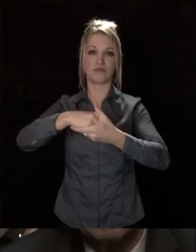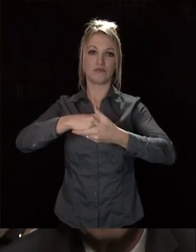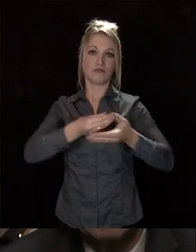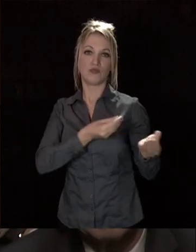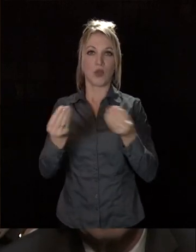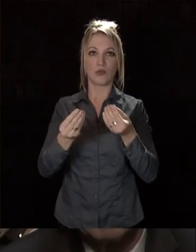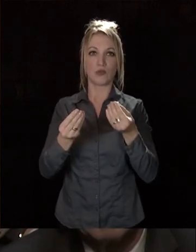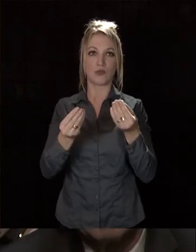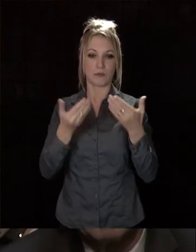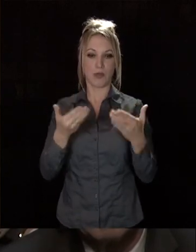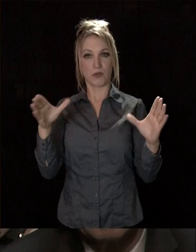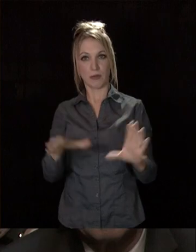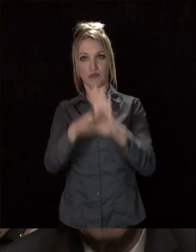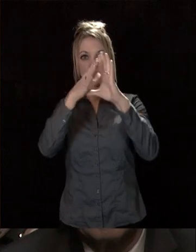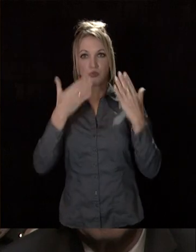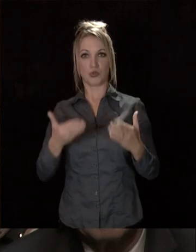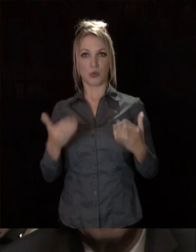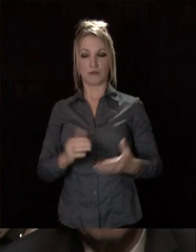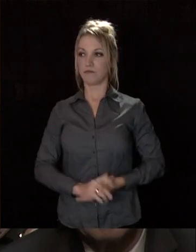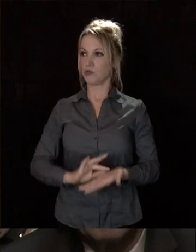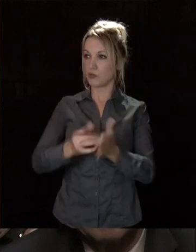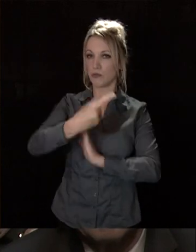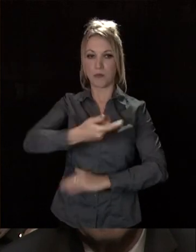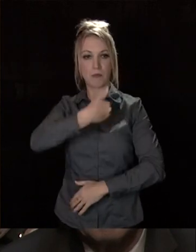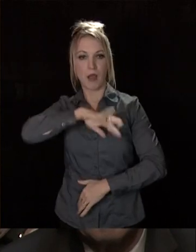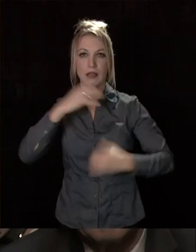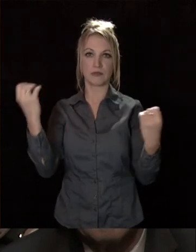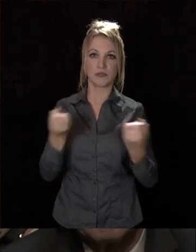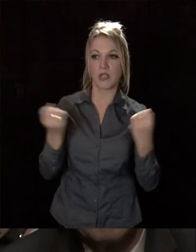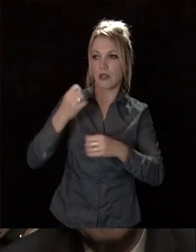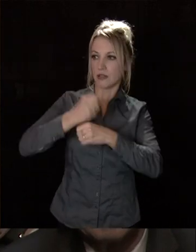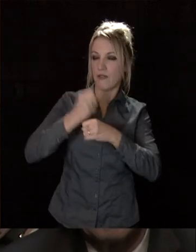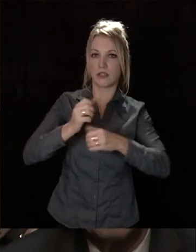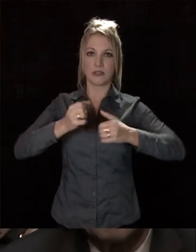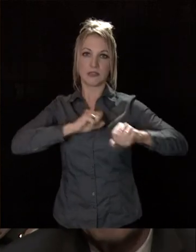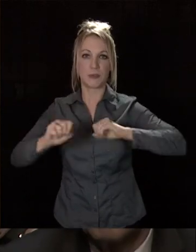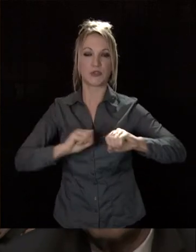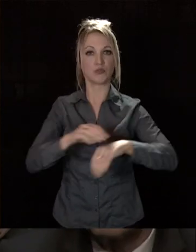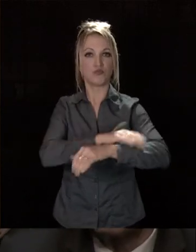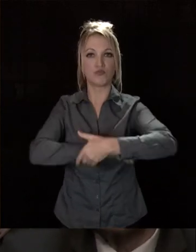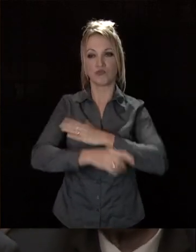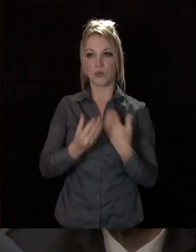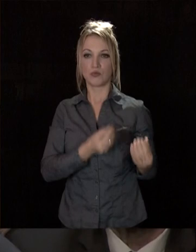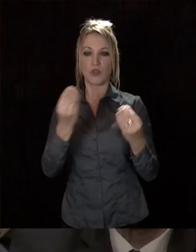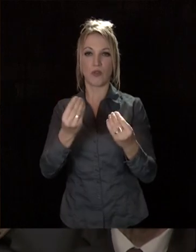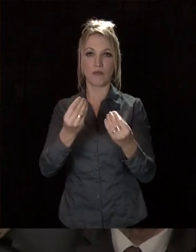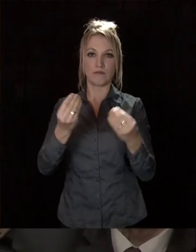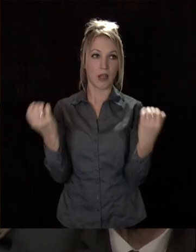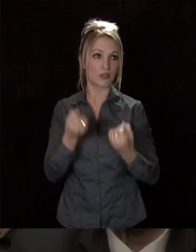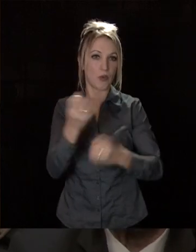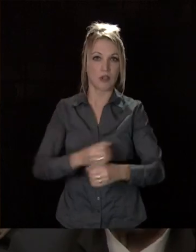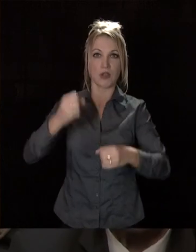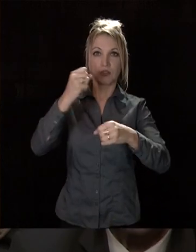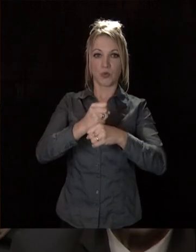son visage d'aujourd'hui, vous tous qui, par votre activité et votre dynamisme, êtes les porteurs, les acteurs,